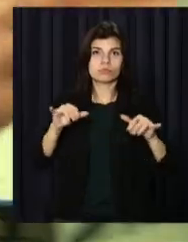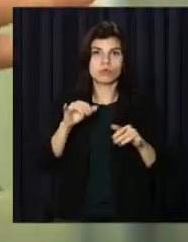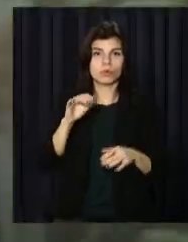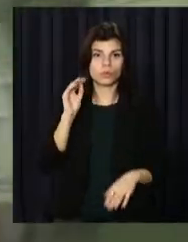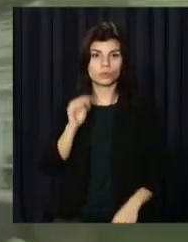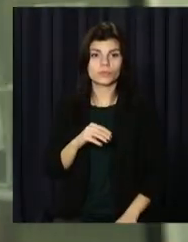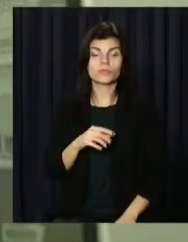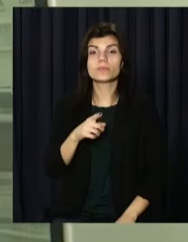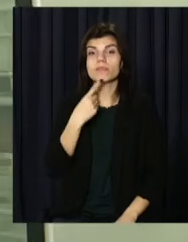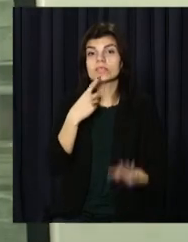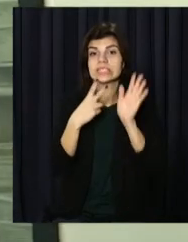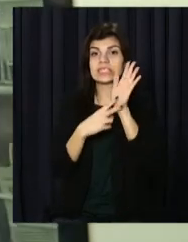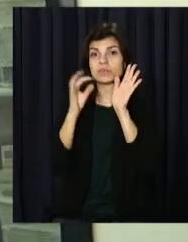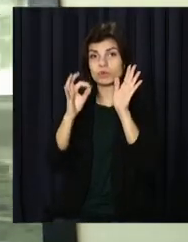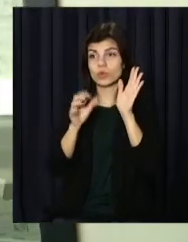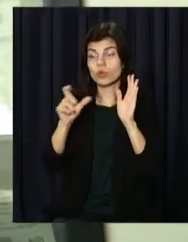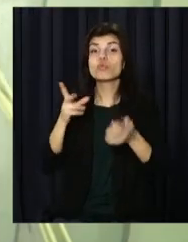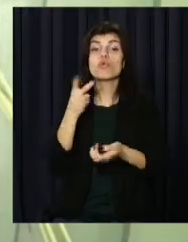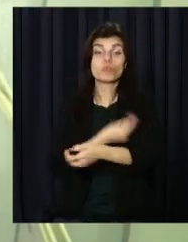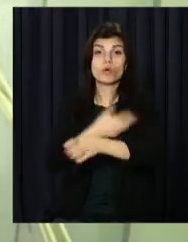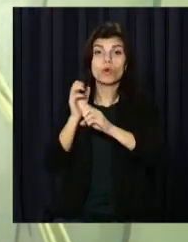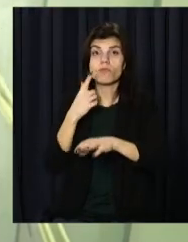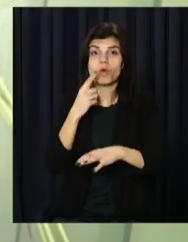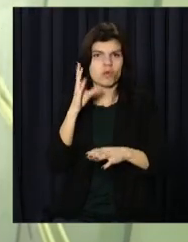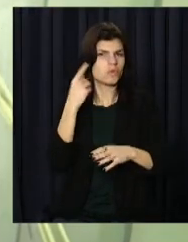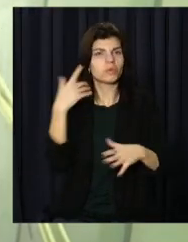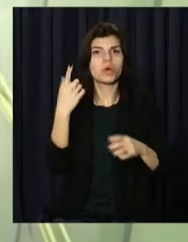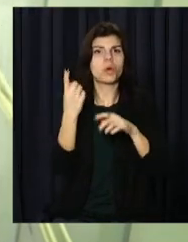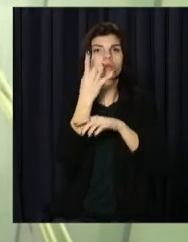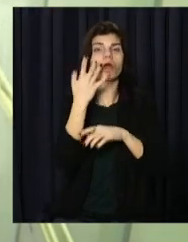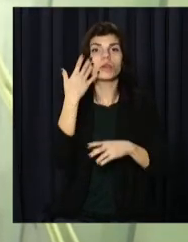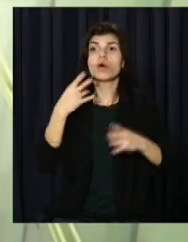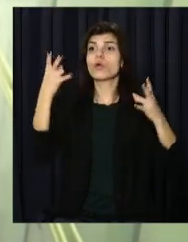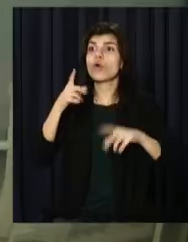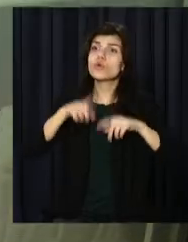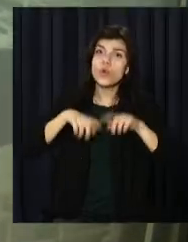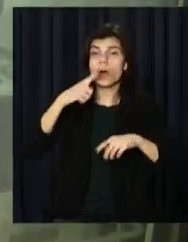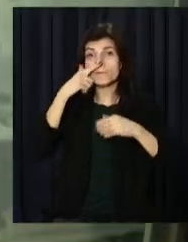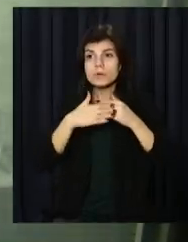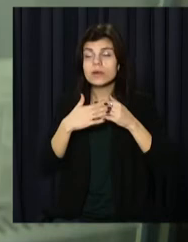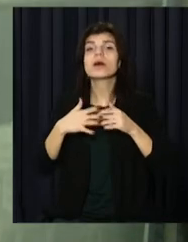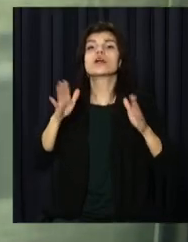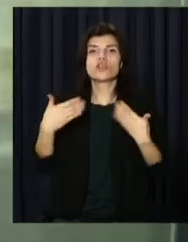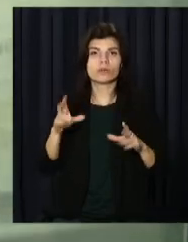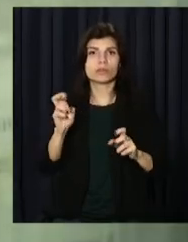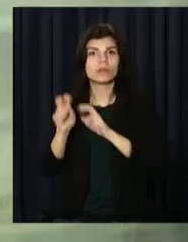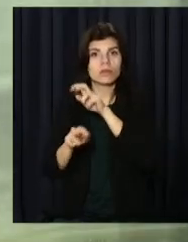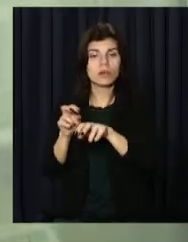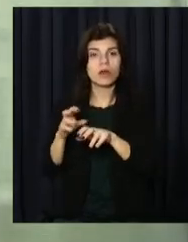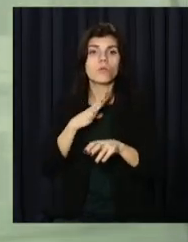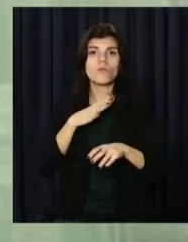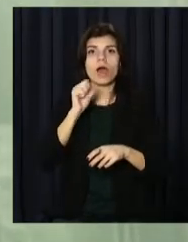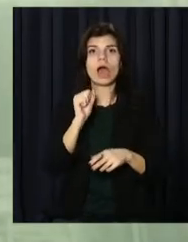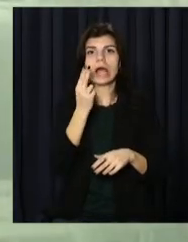За статистикою, 70% донорів в Україні здають кров одноразово, коли допомога потрібна родичам або знайомим. Поповнювати ресурси допомагають